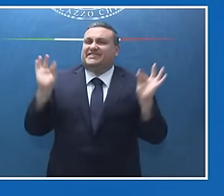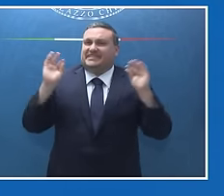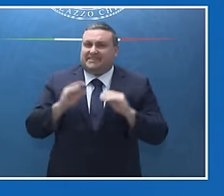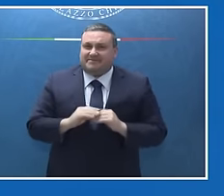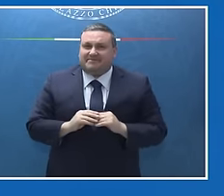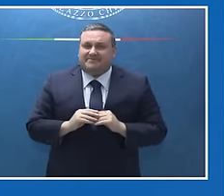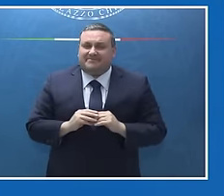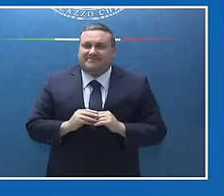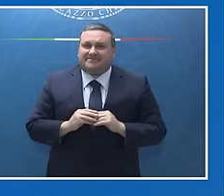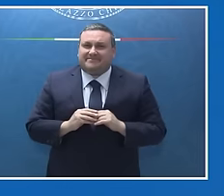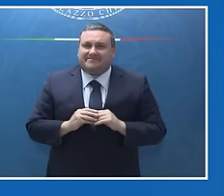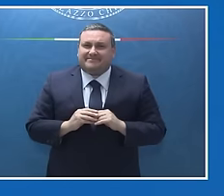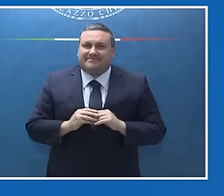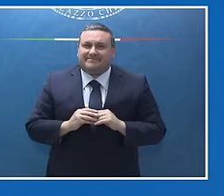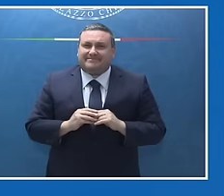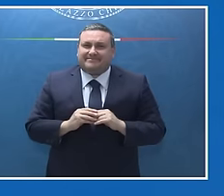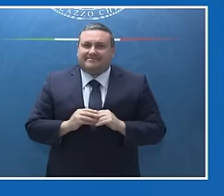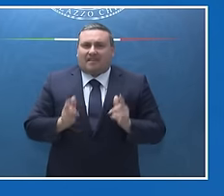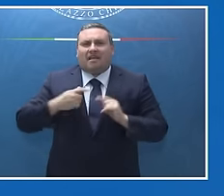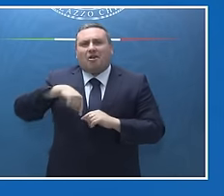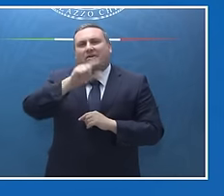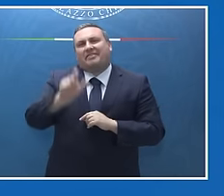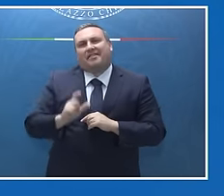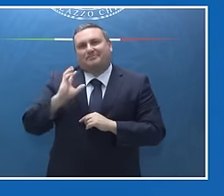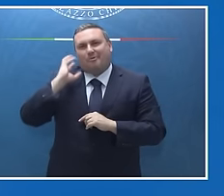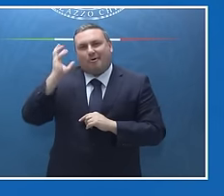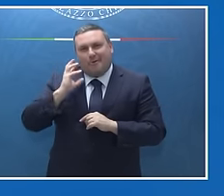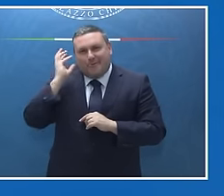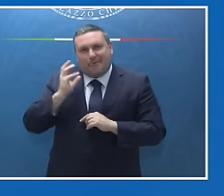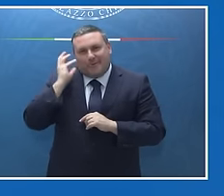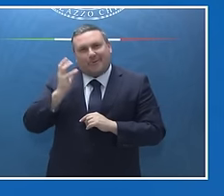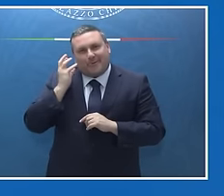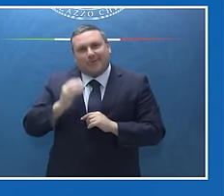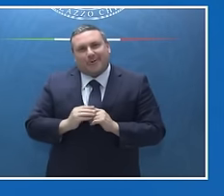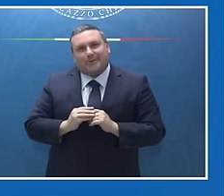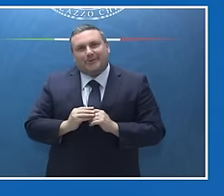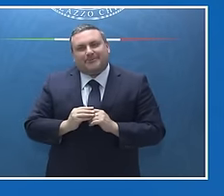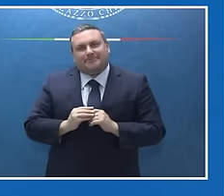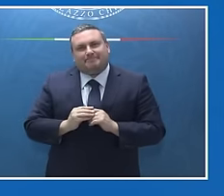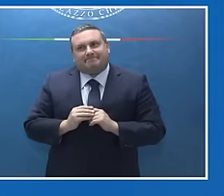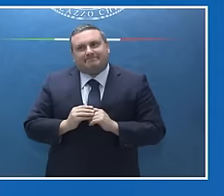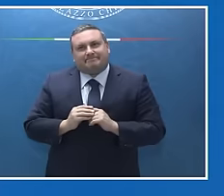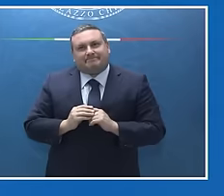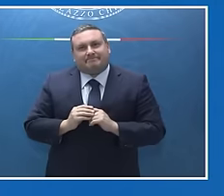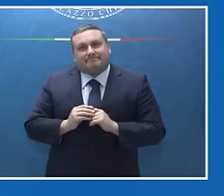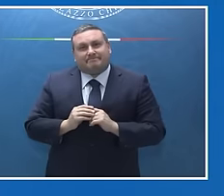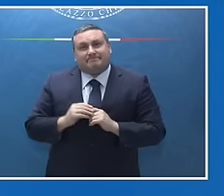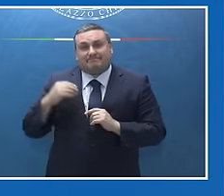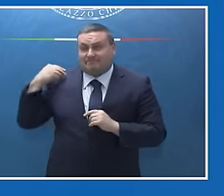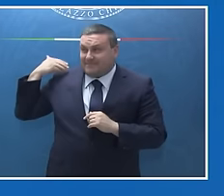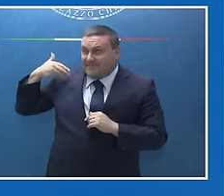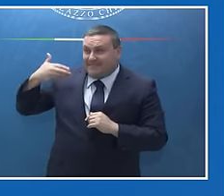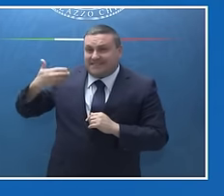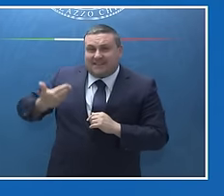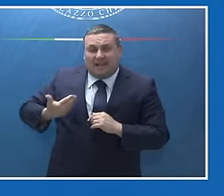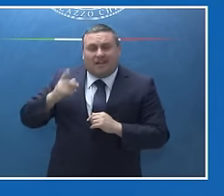all'Italia nel suo complesso, l'Italia ha dimostrato ancora una volta, caso mai ce ne fosse bisogno, la